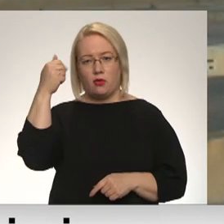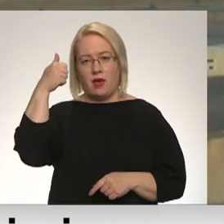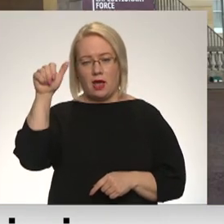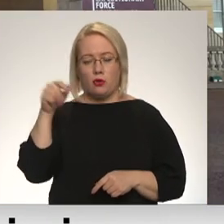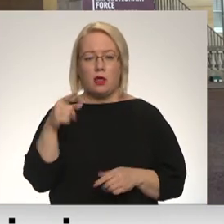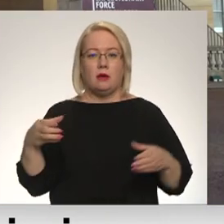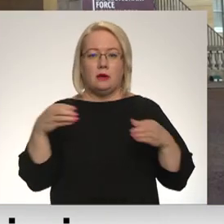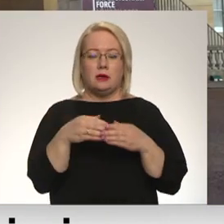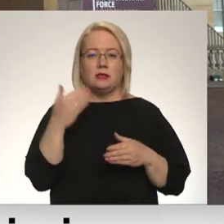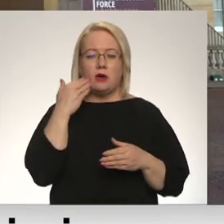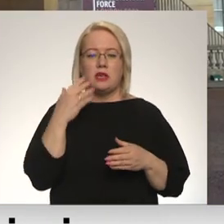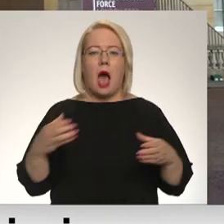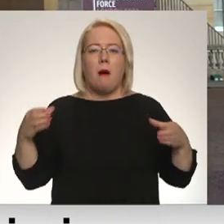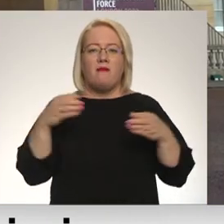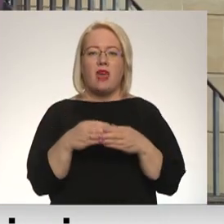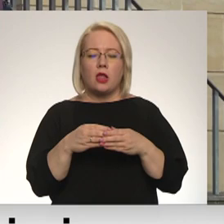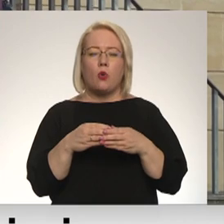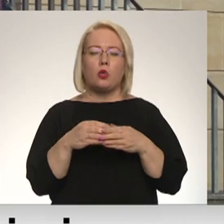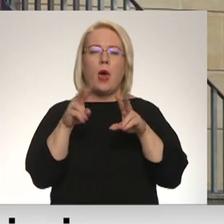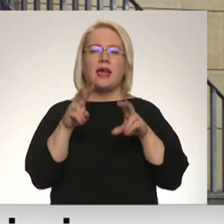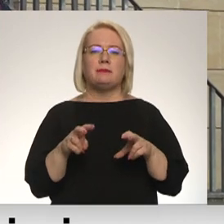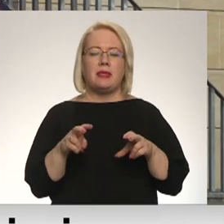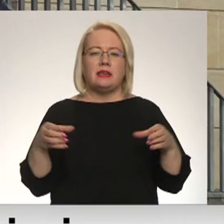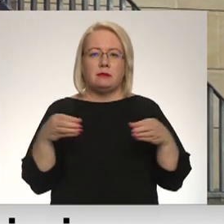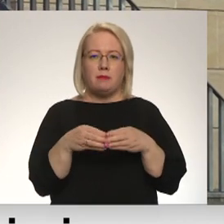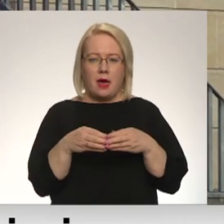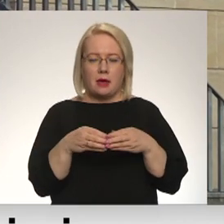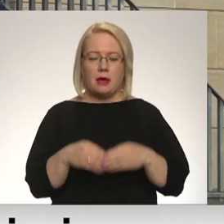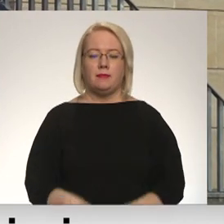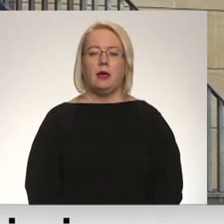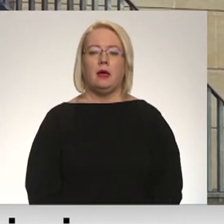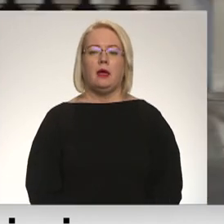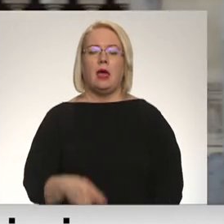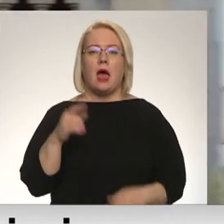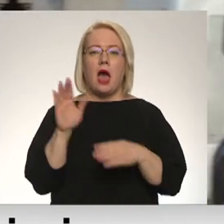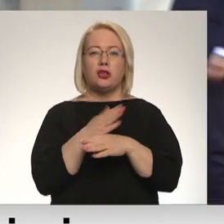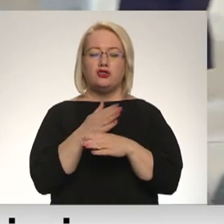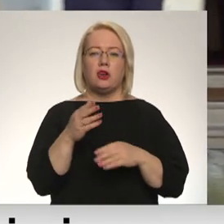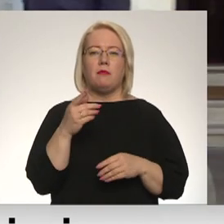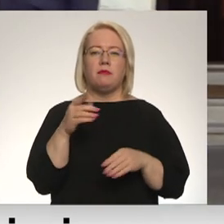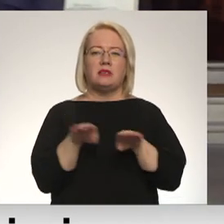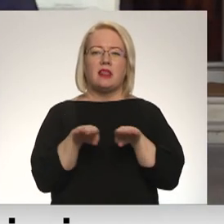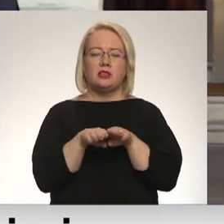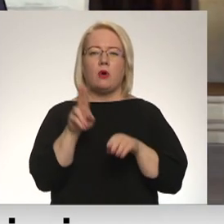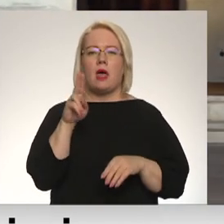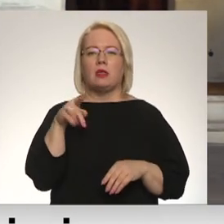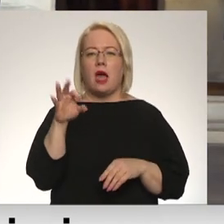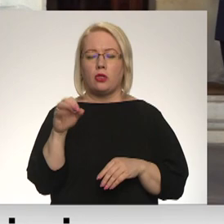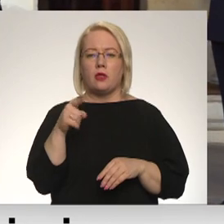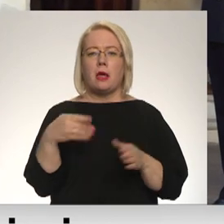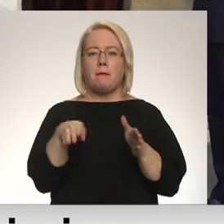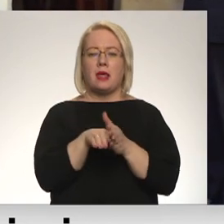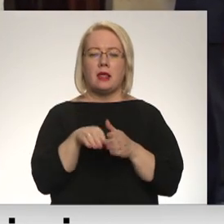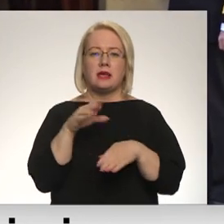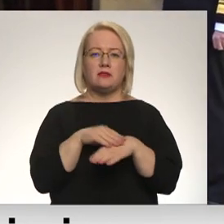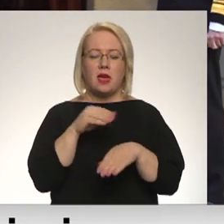saucās aptienotie ekspedīcijas spēki, jeb Angļu abribatūrā Džef. Tātad ašķirībā no NATO šeit piedalās arī Zviedrija un